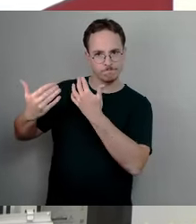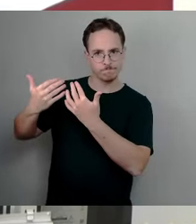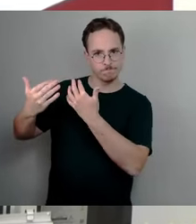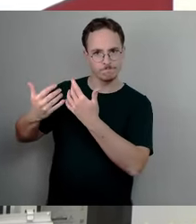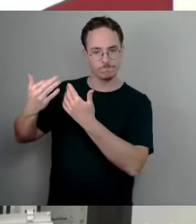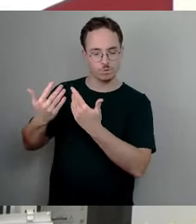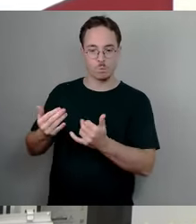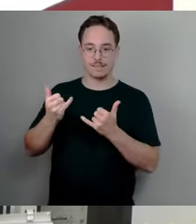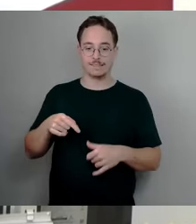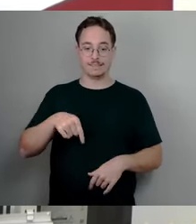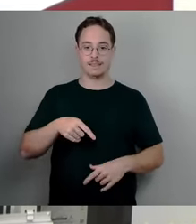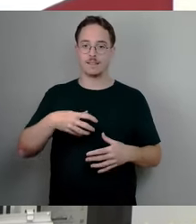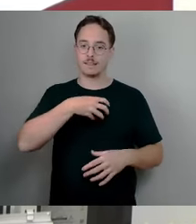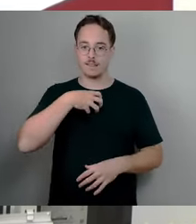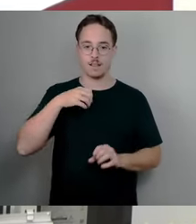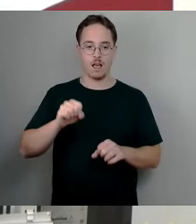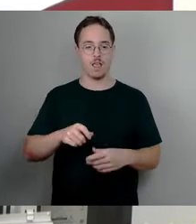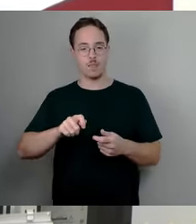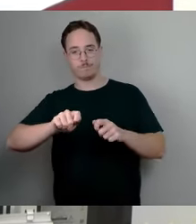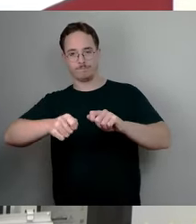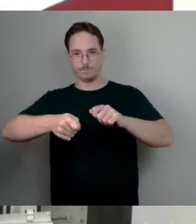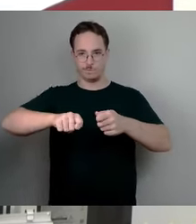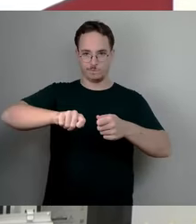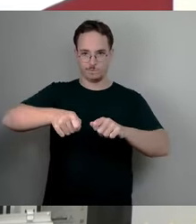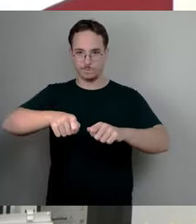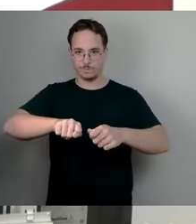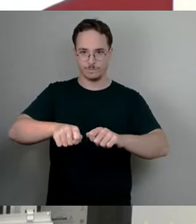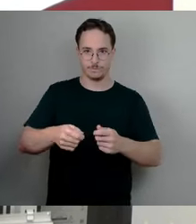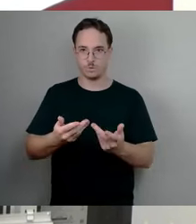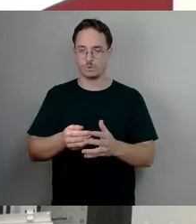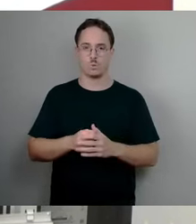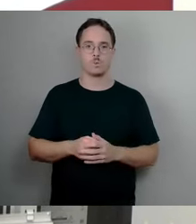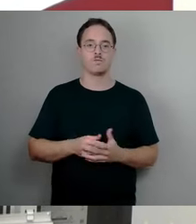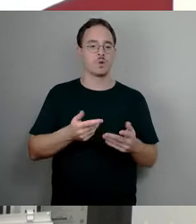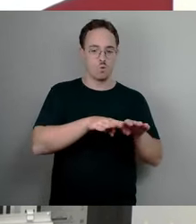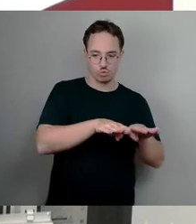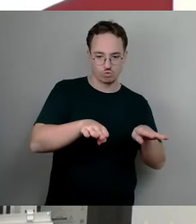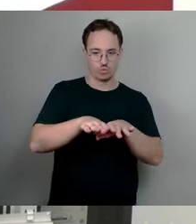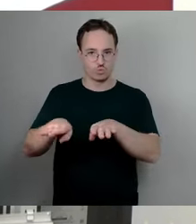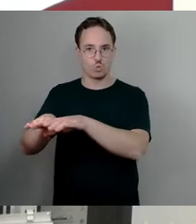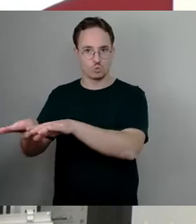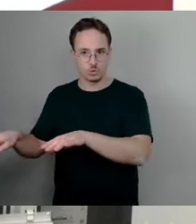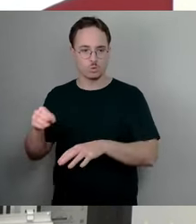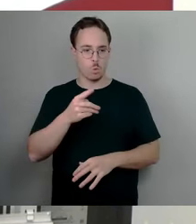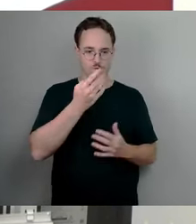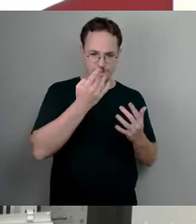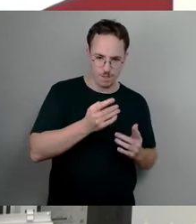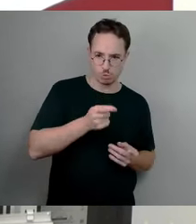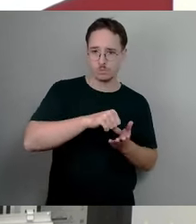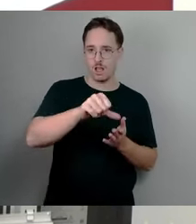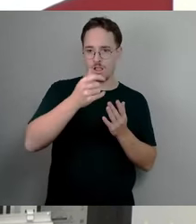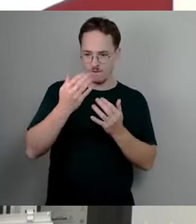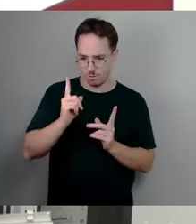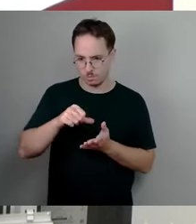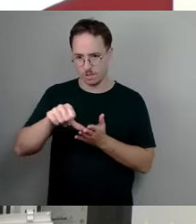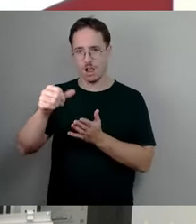jetzt für jeden, also es ist jetzt für jedes Grundstück festgelegt, wie viel man bezahlen muss. Und die Stadt kann jetzt hoch, das hoch